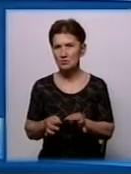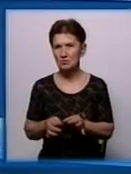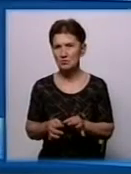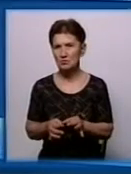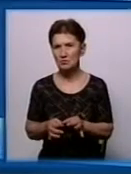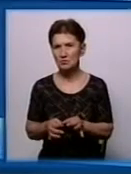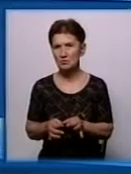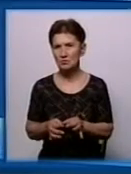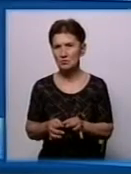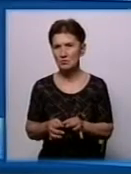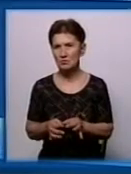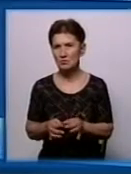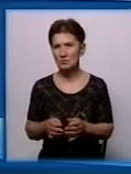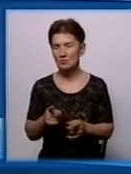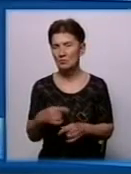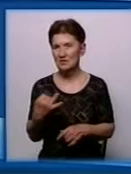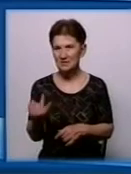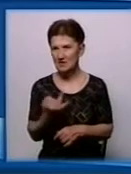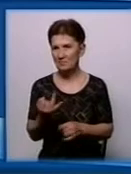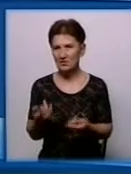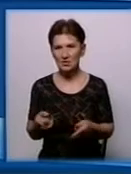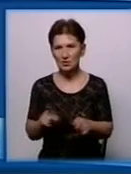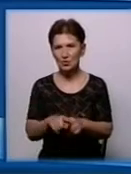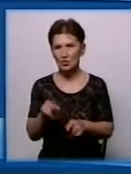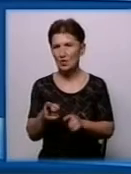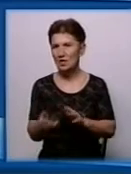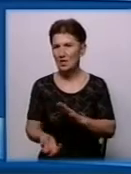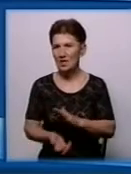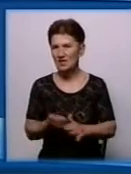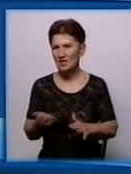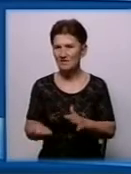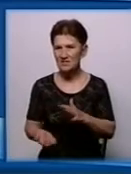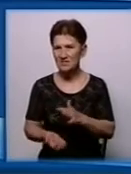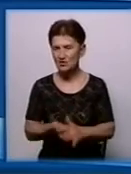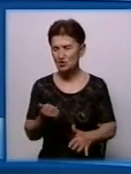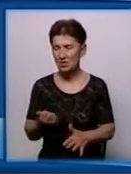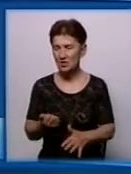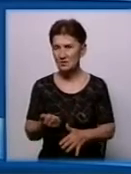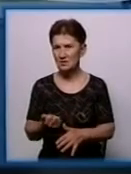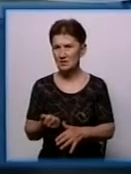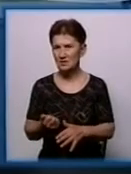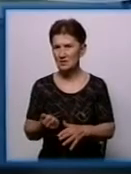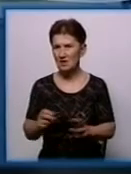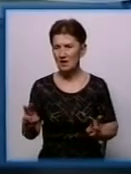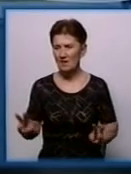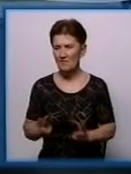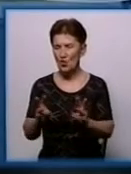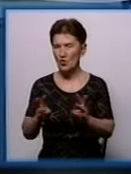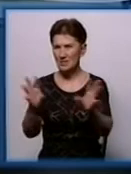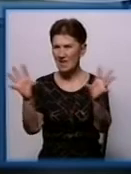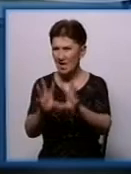4 школа ось цікавинка така. Не вистачає десятка вогнегасників, не працюючи гідранти, ну і немає протипожежної